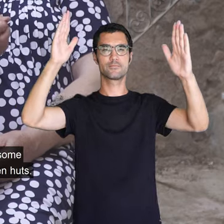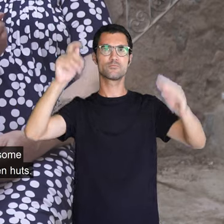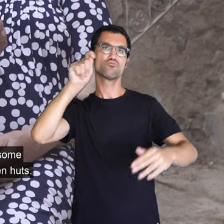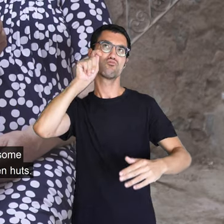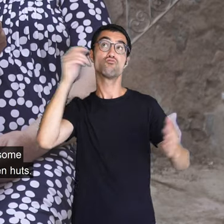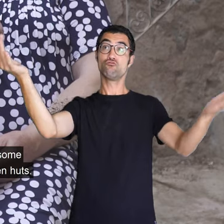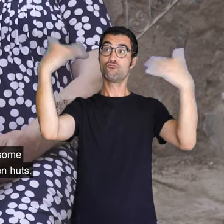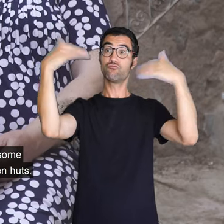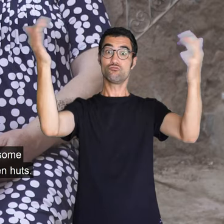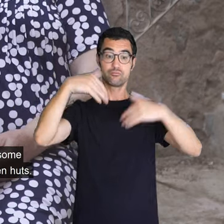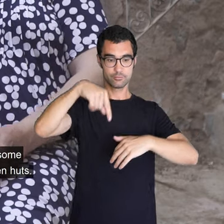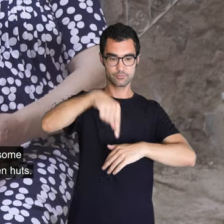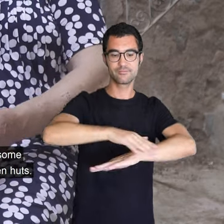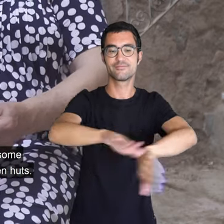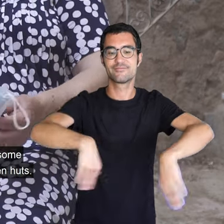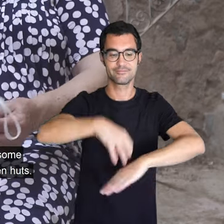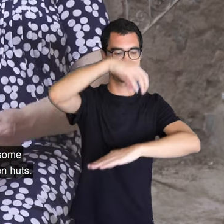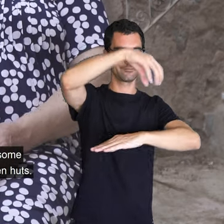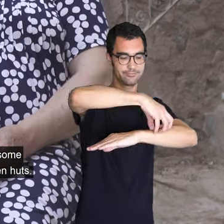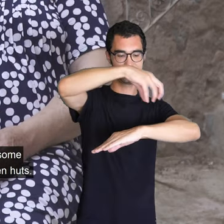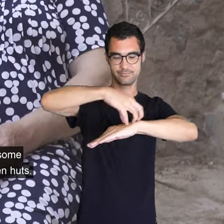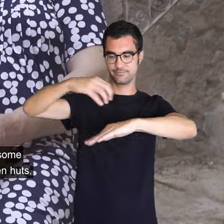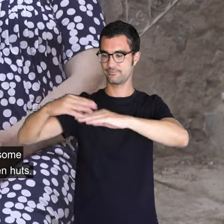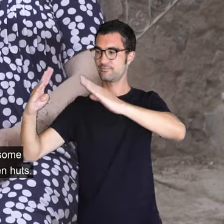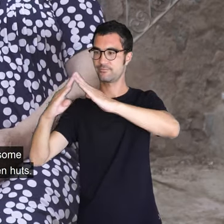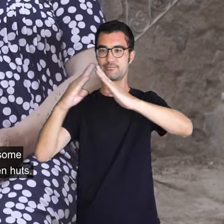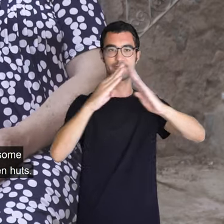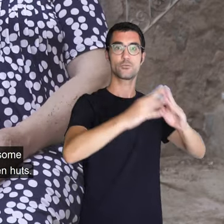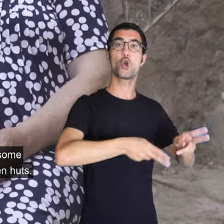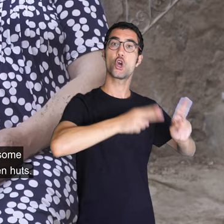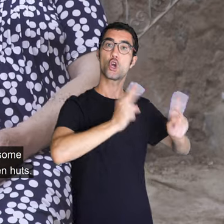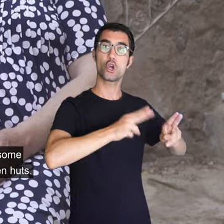davant l'Hotel Marina, a mitges, amb els dueños de l'Hotel Marina.